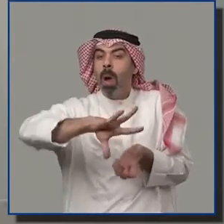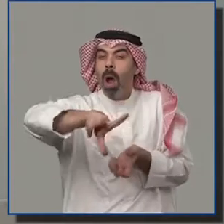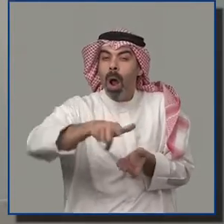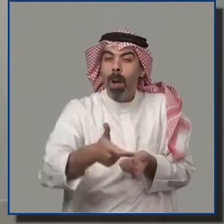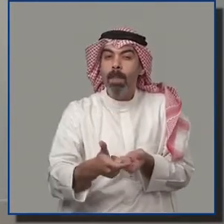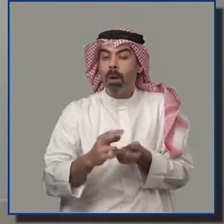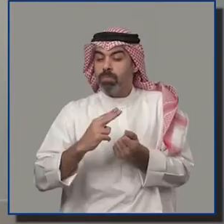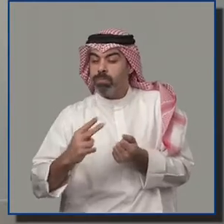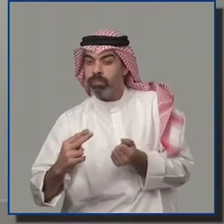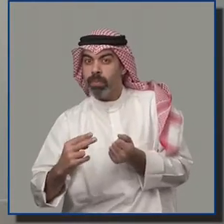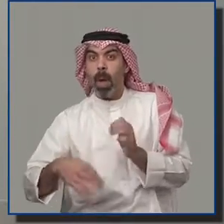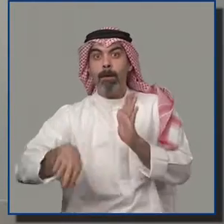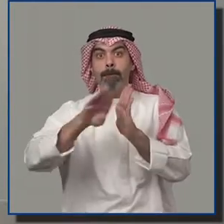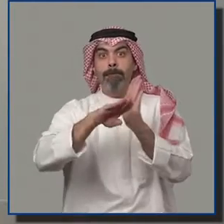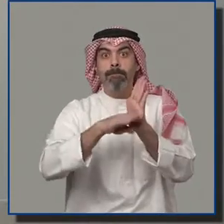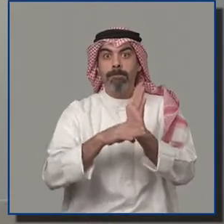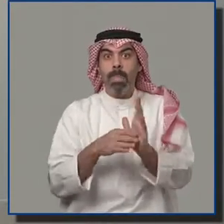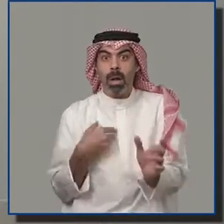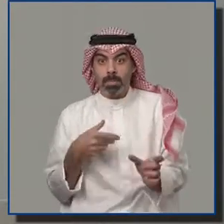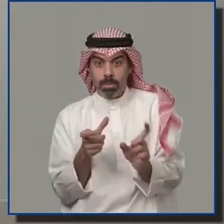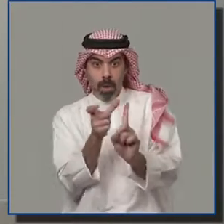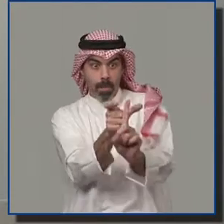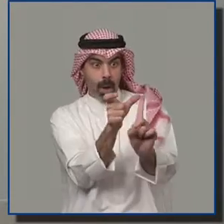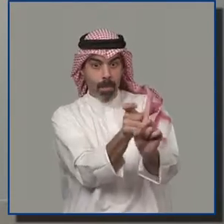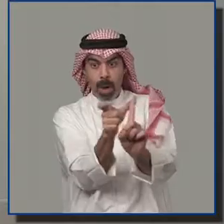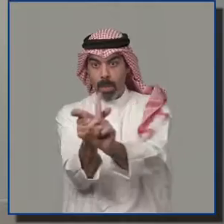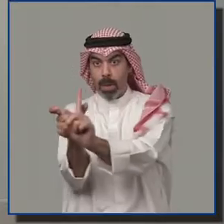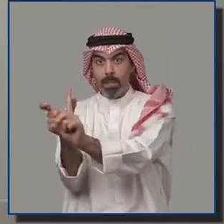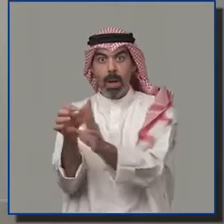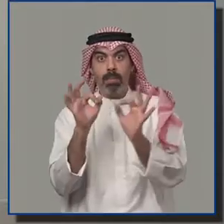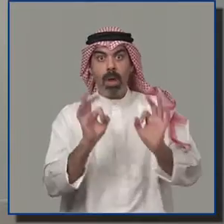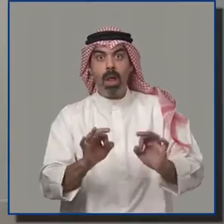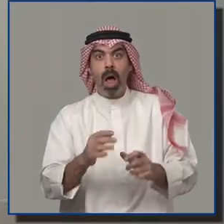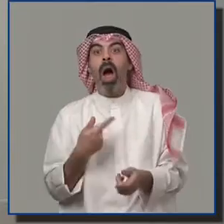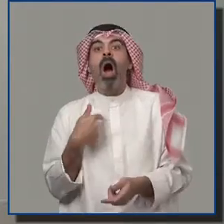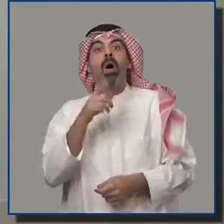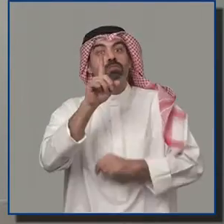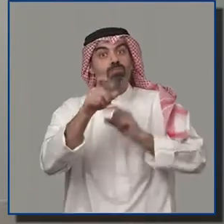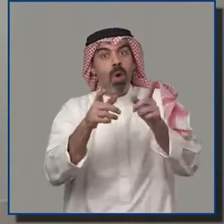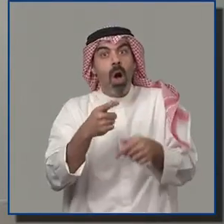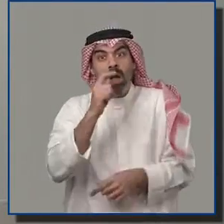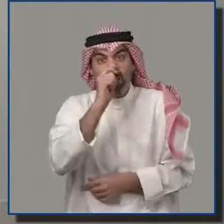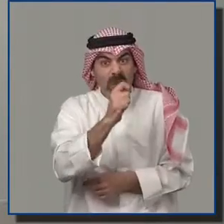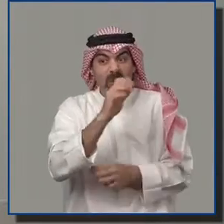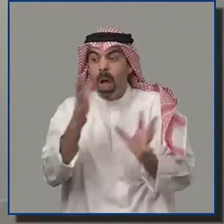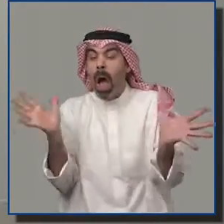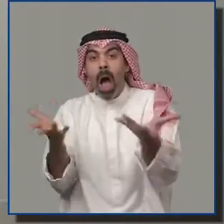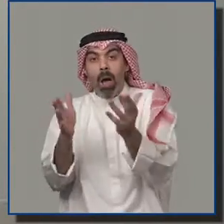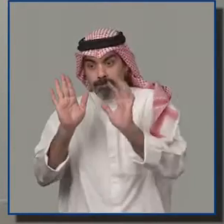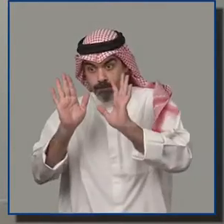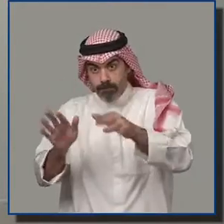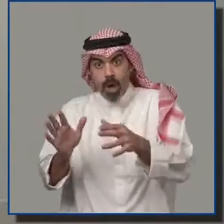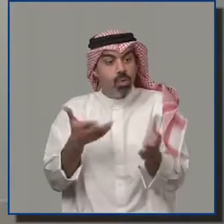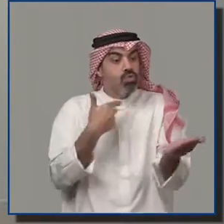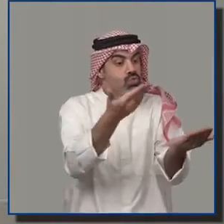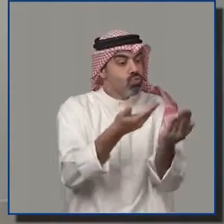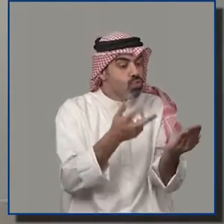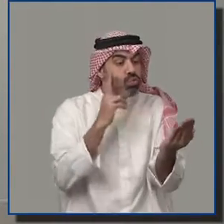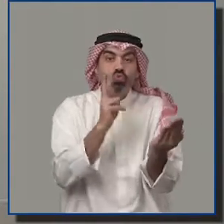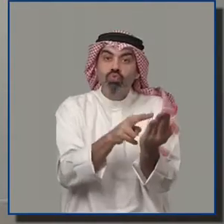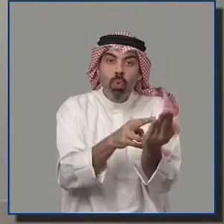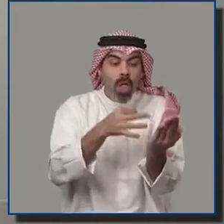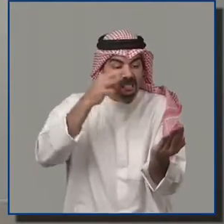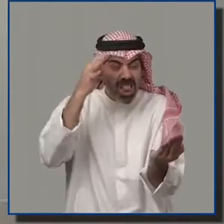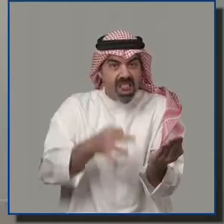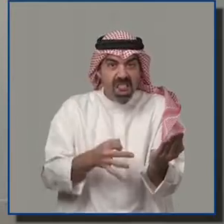المالي بتوفير أنظمة وبرامج الحماية كما أن وحدة الشكاوي تقوم بمعالج التظلمات